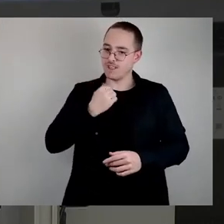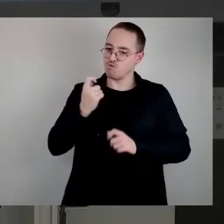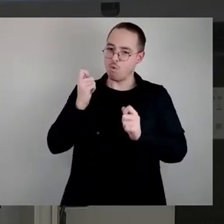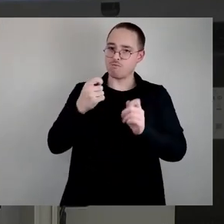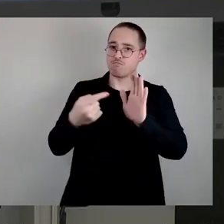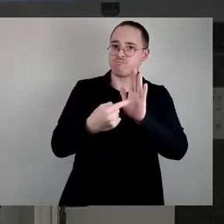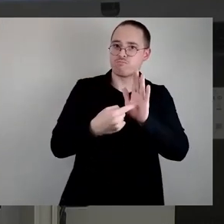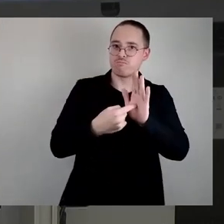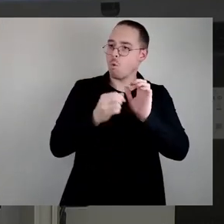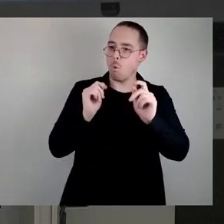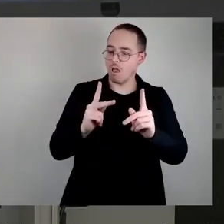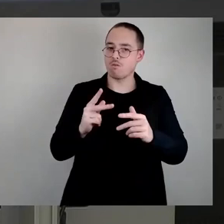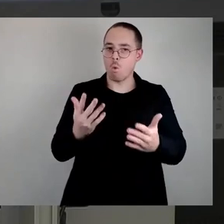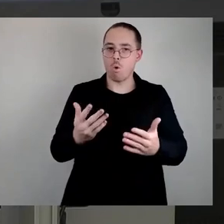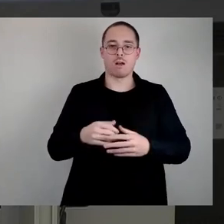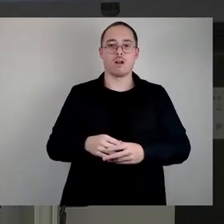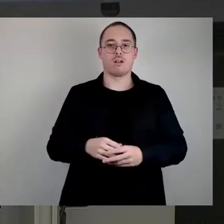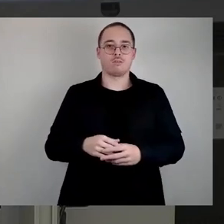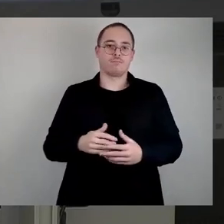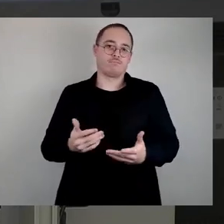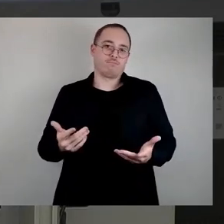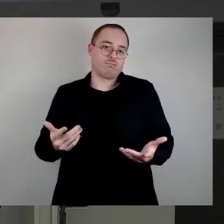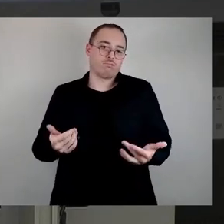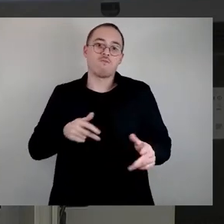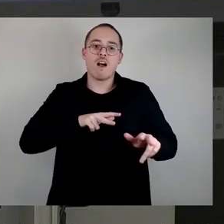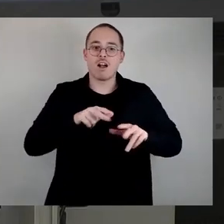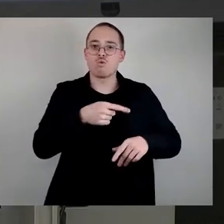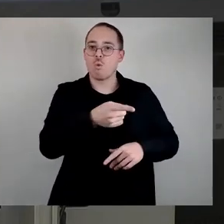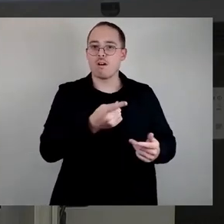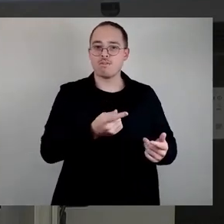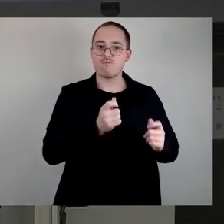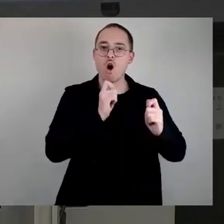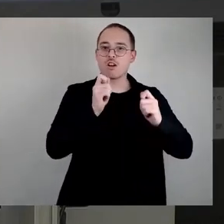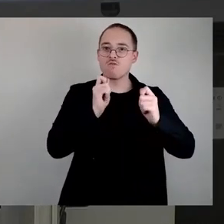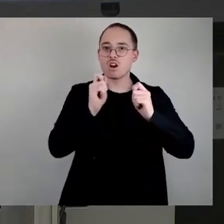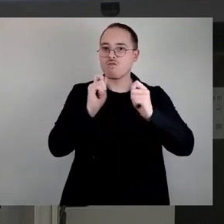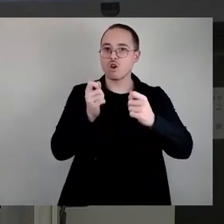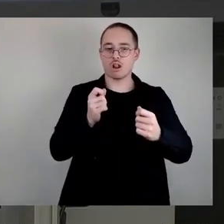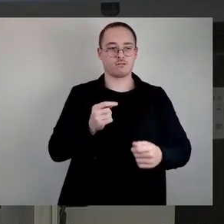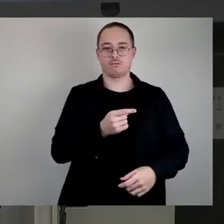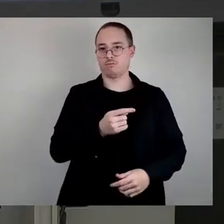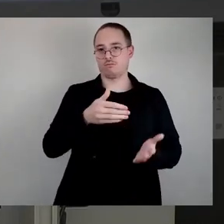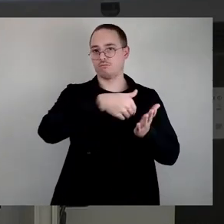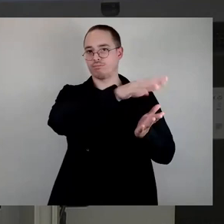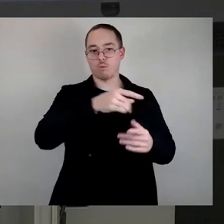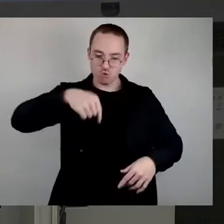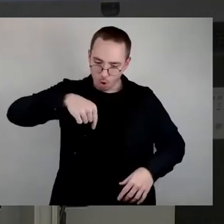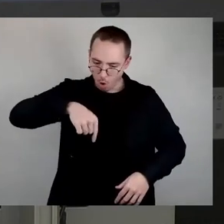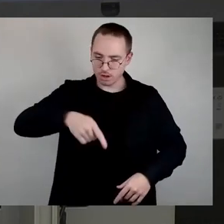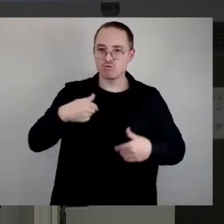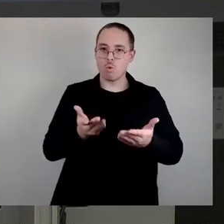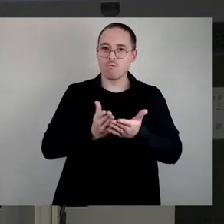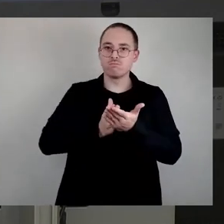Gesichtspunkt auch der Vorschläge der Verwaltung gemeinsam besprechen. Nein, es musste heute durchgezogen werden und